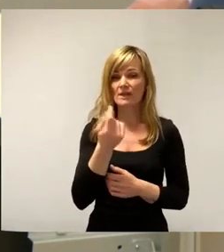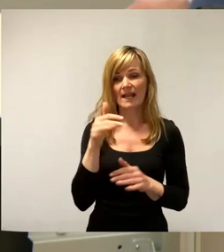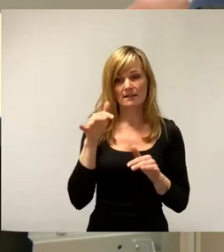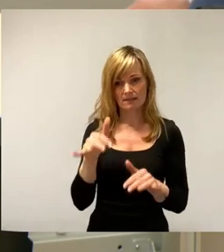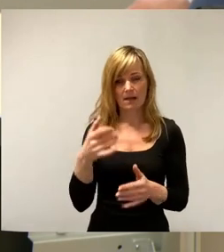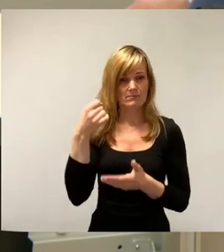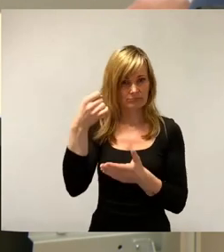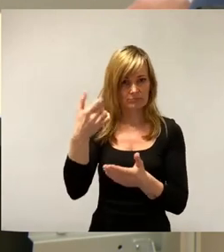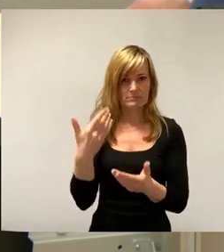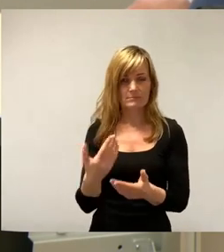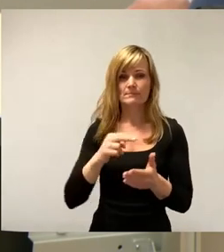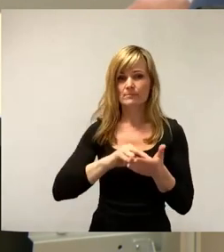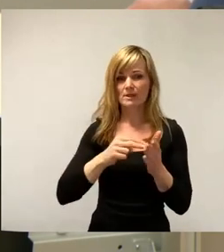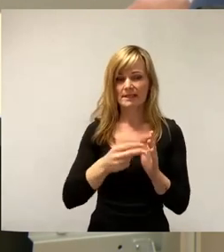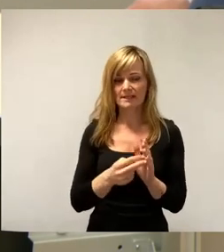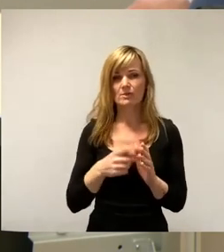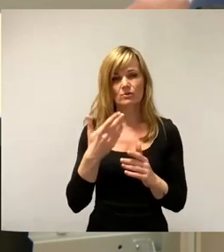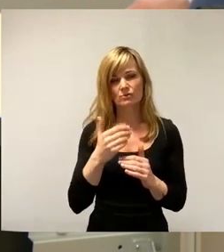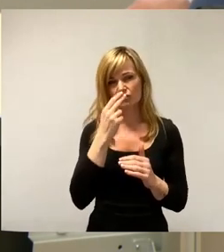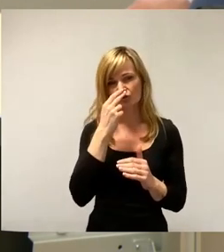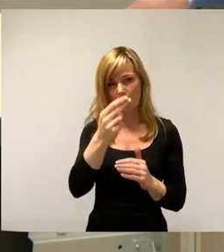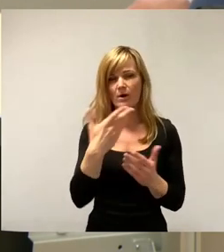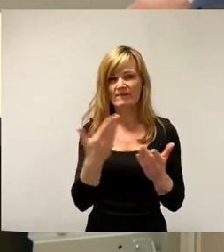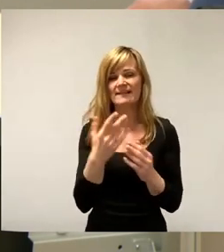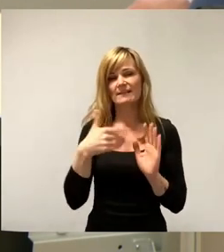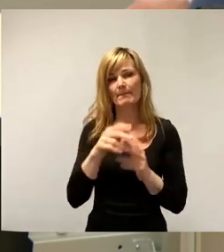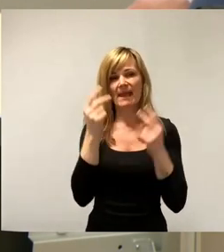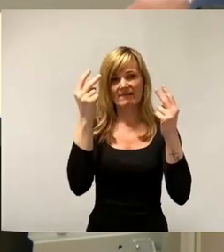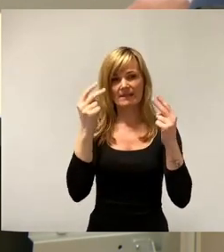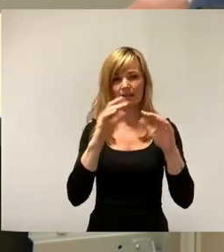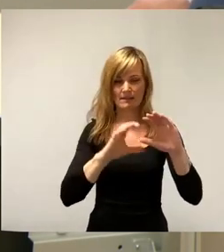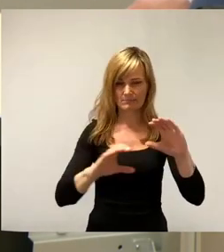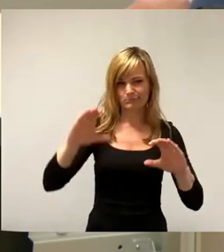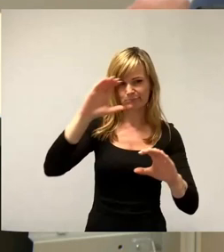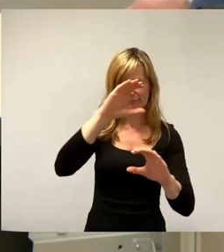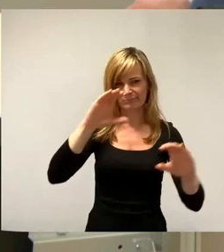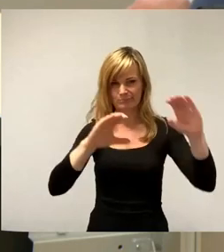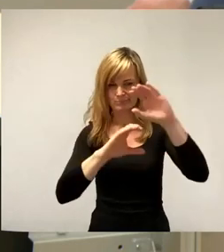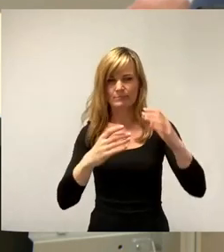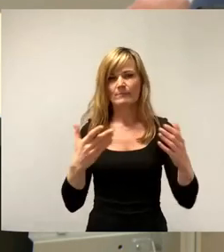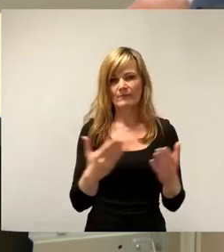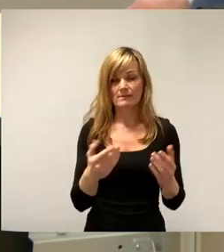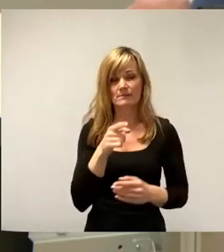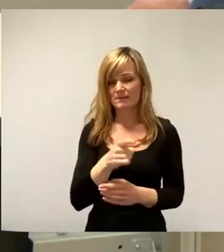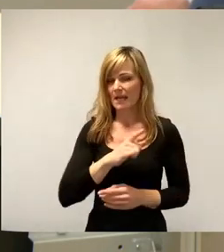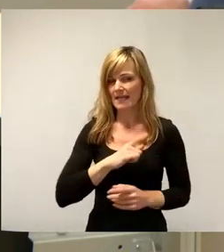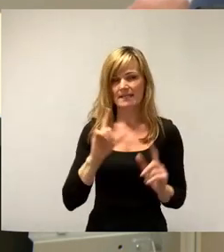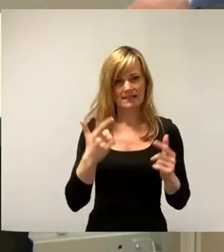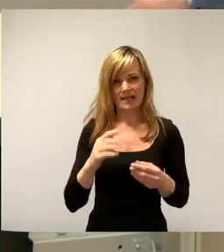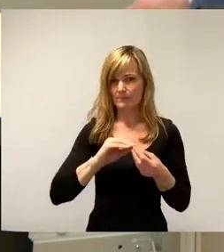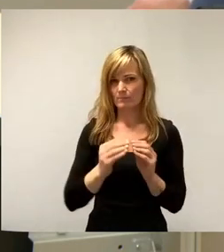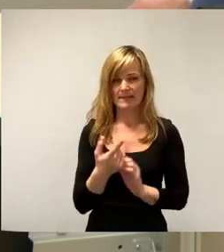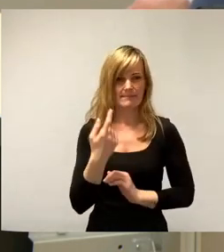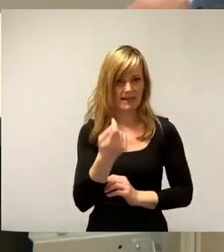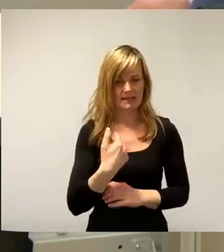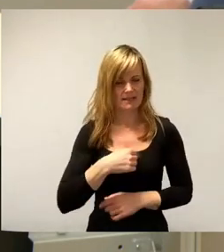die politischen Prioritäten anders setzen. Es gibt dort kein Problem mit dem Geld. Was mich aber jetzt geärgert hat, ist